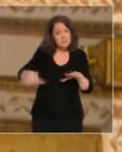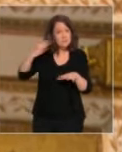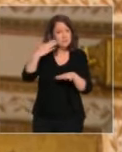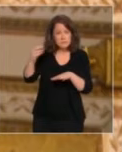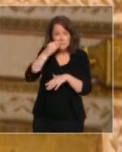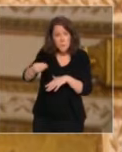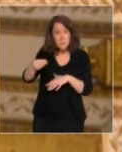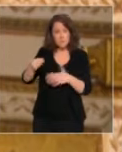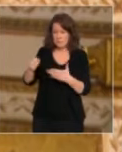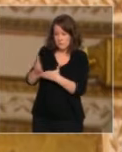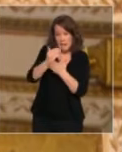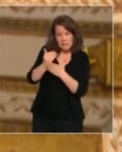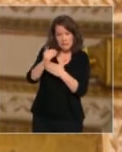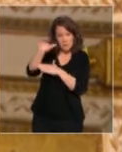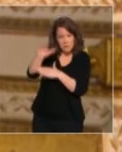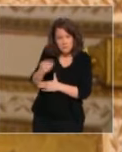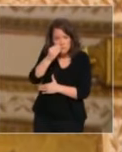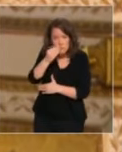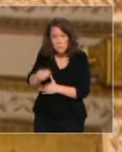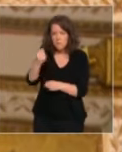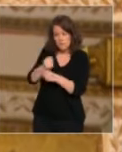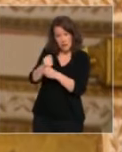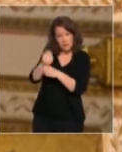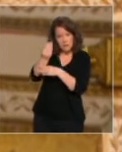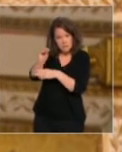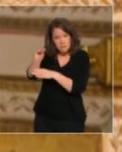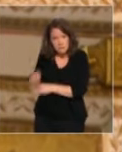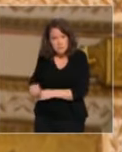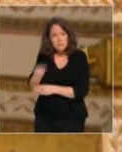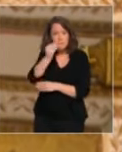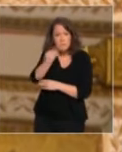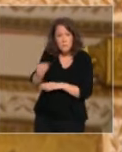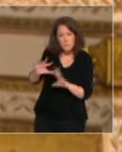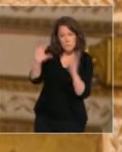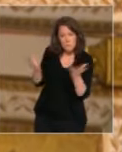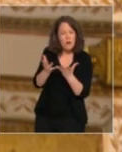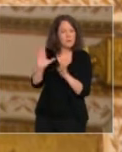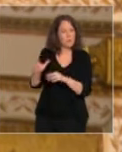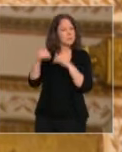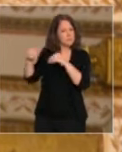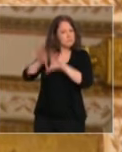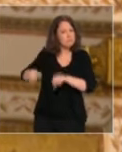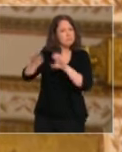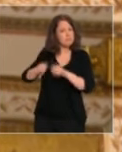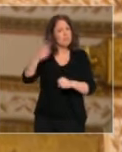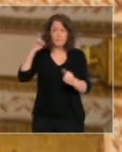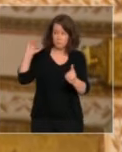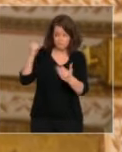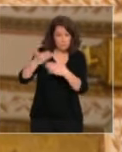des travailleurs et des entrepreneurs est bien garantie, ils doivent pouvoir produire et ils l'ont largement fait